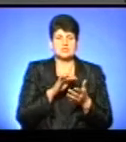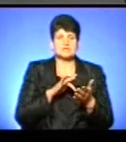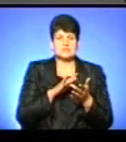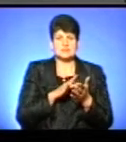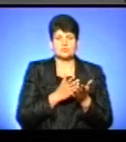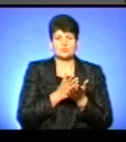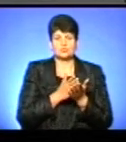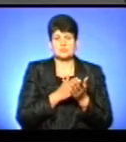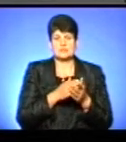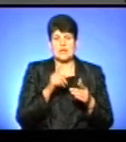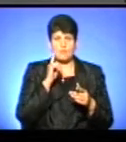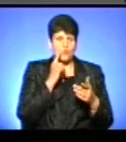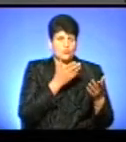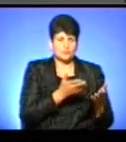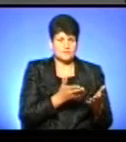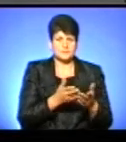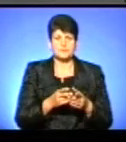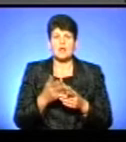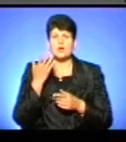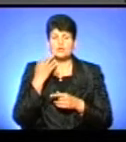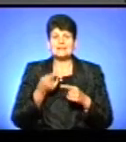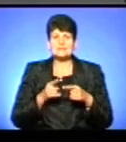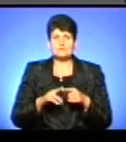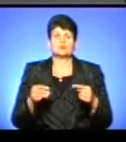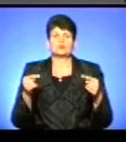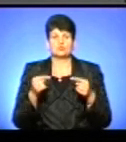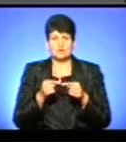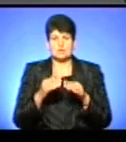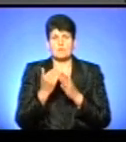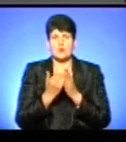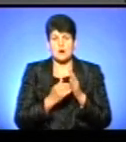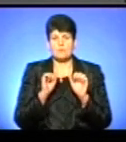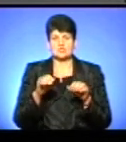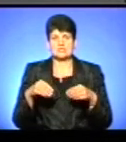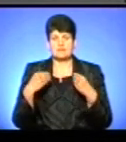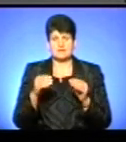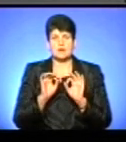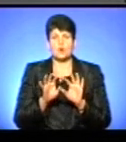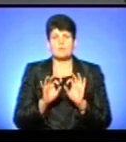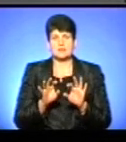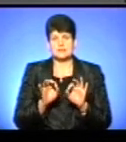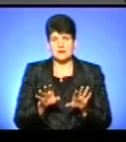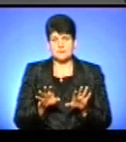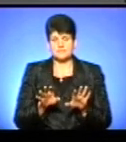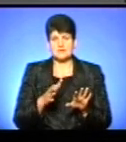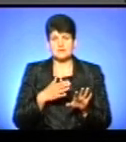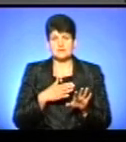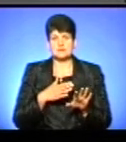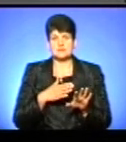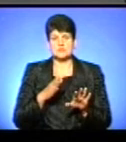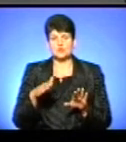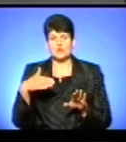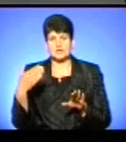молоді. Тобто, коли це буде вже чітка, зрозуміла програма, тоді можна буде давати коментар з нас, з сторони